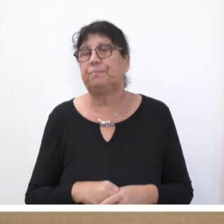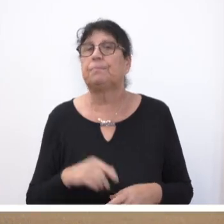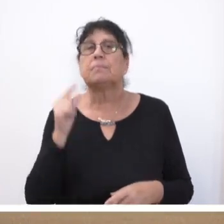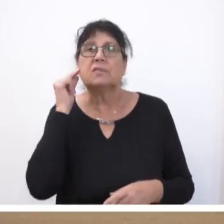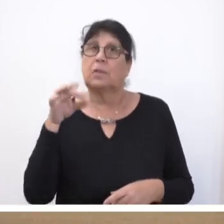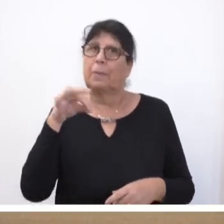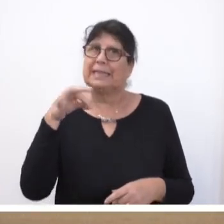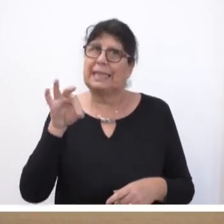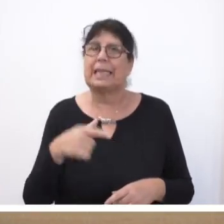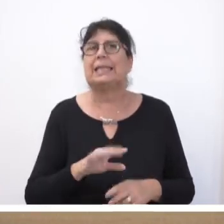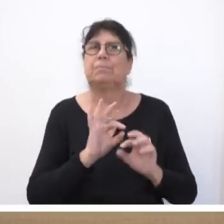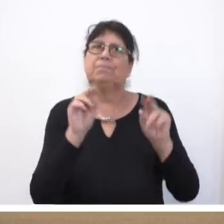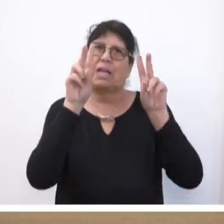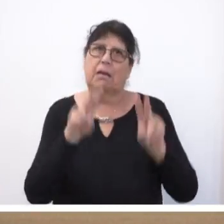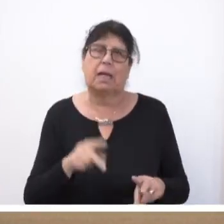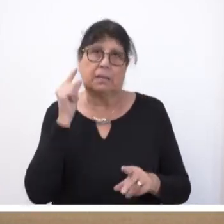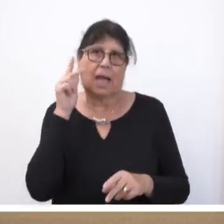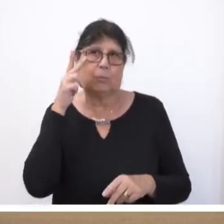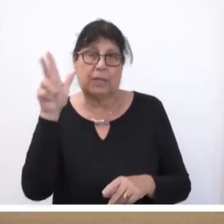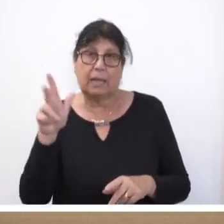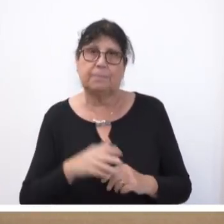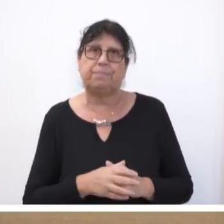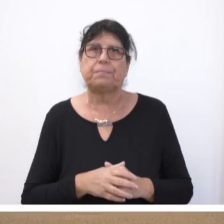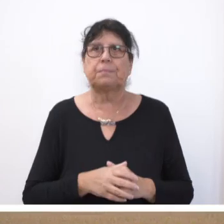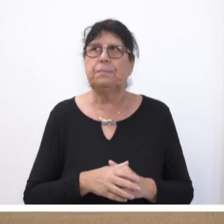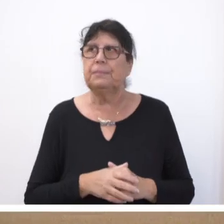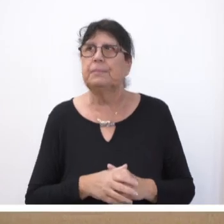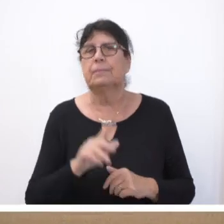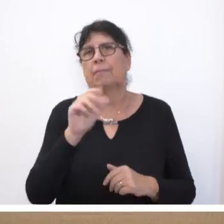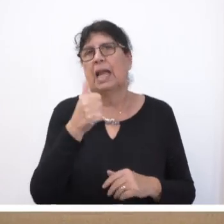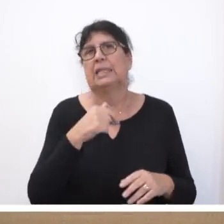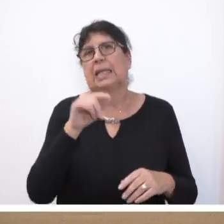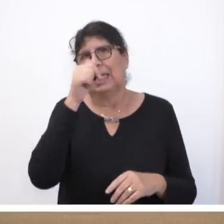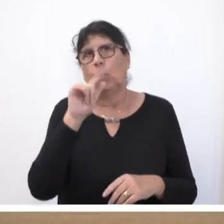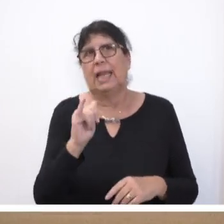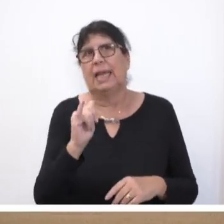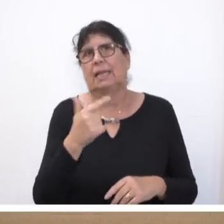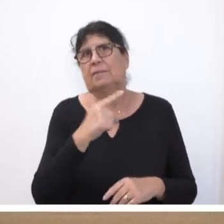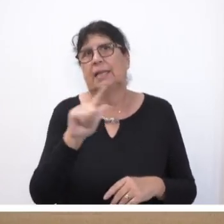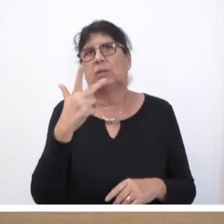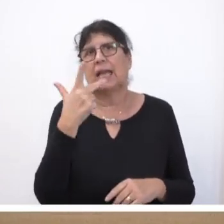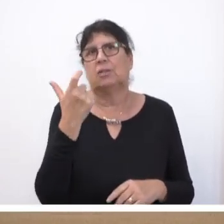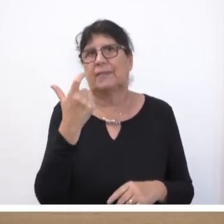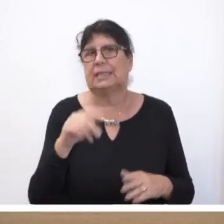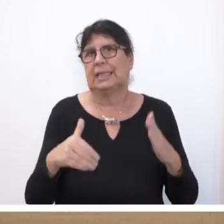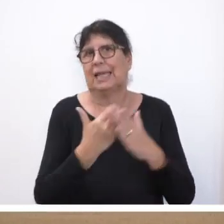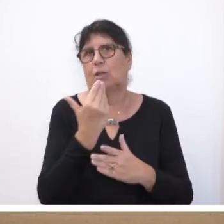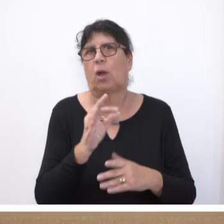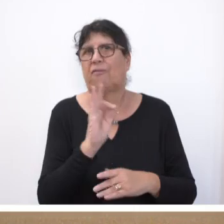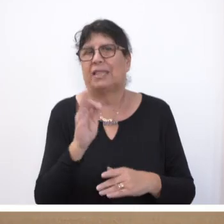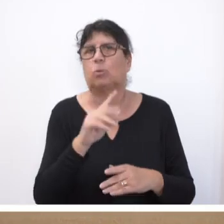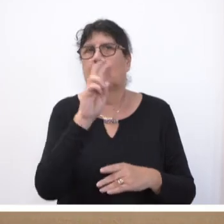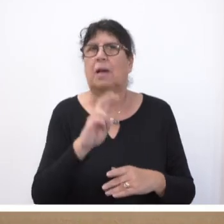Frau Präsidentin, meine sehr geehrten Damen und Herren, am 1. Juli 2023 ist eine Neufassung der §